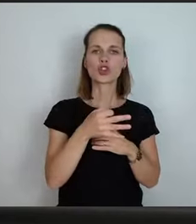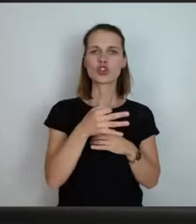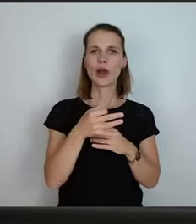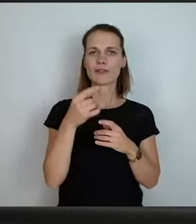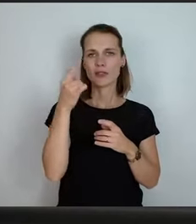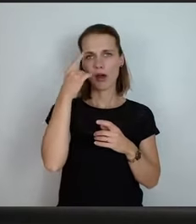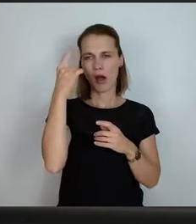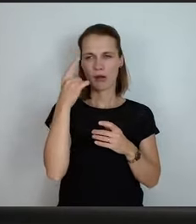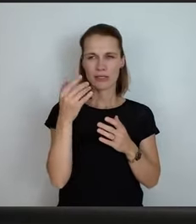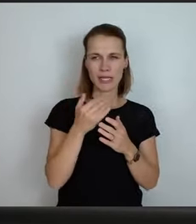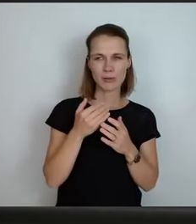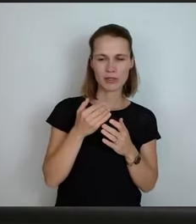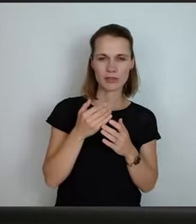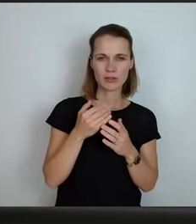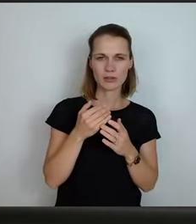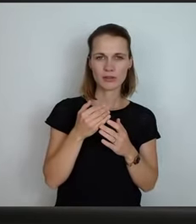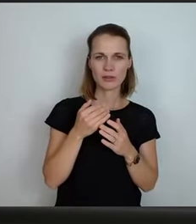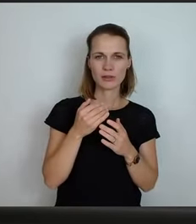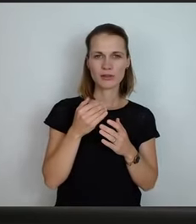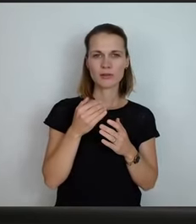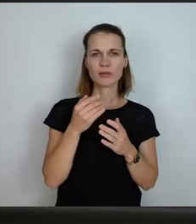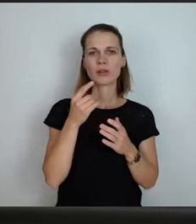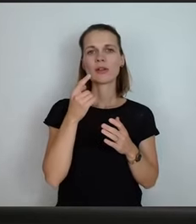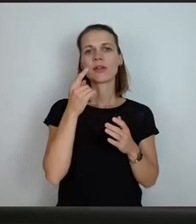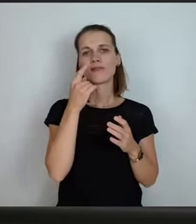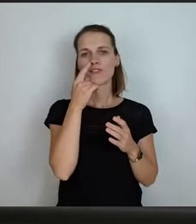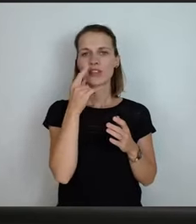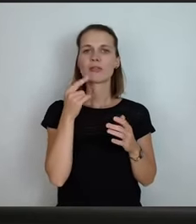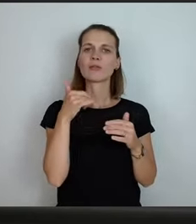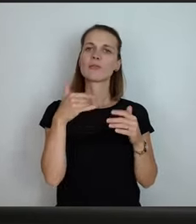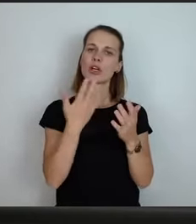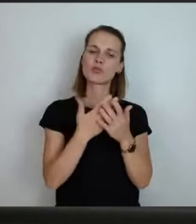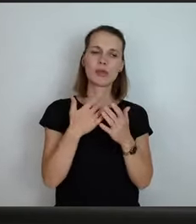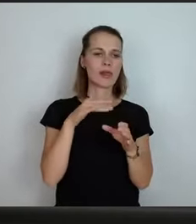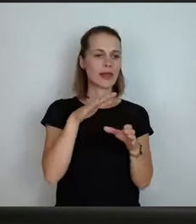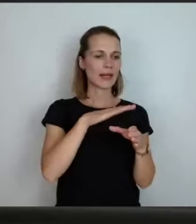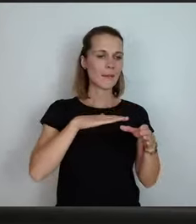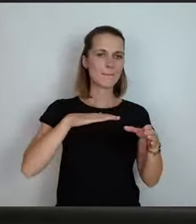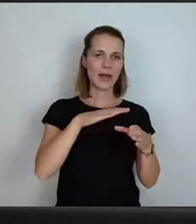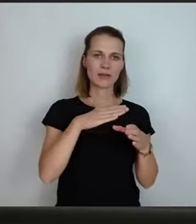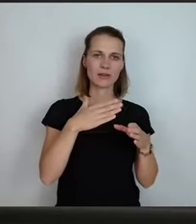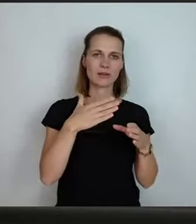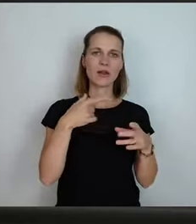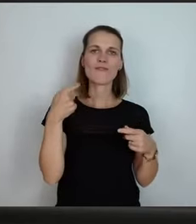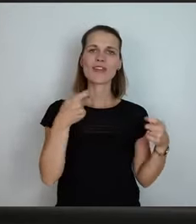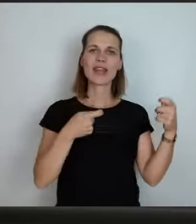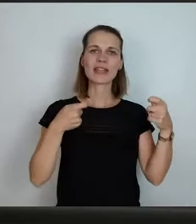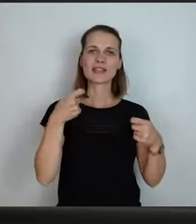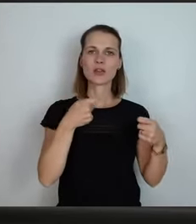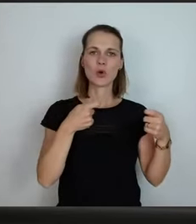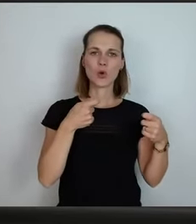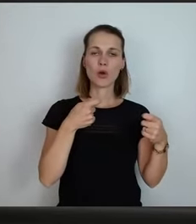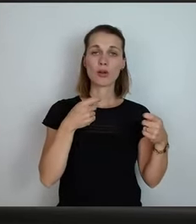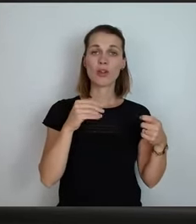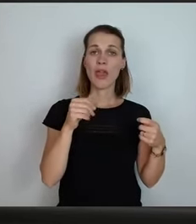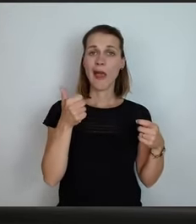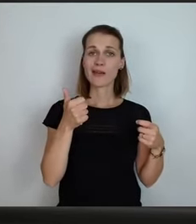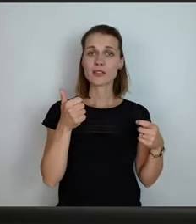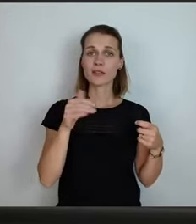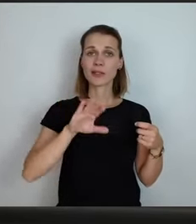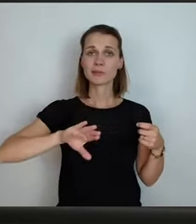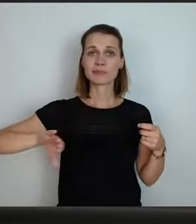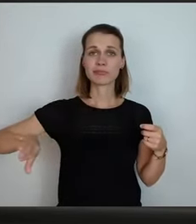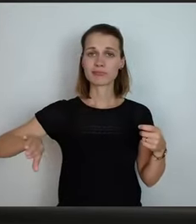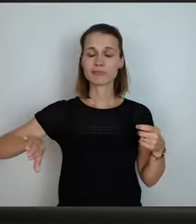wenn es um die Finanzausstattung der Gemeinden geht, das Erste, was in der Diskussion runterfällt, das sind wirklich die